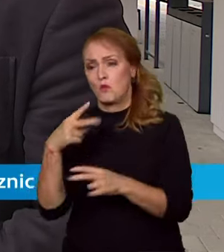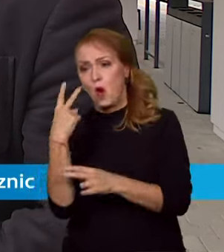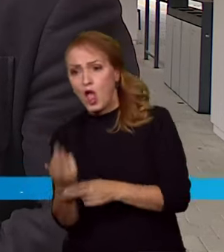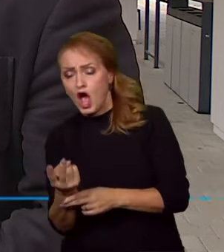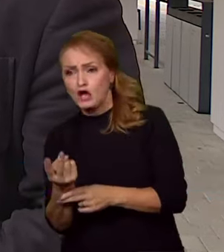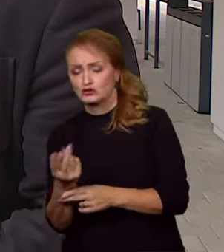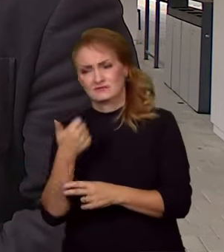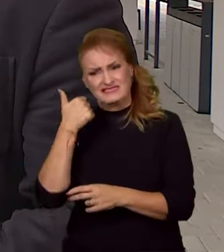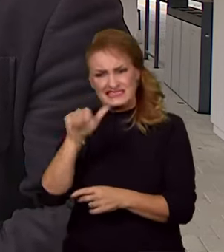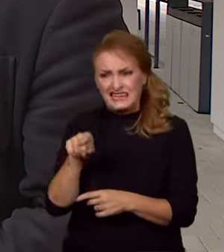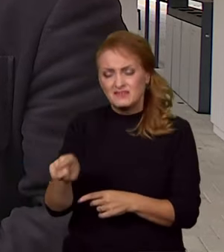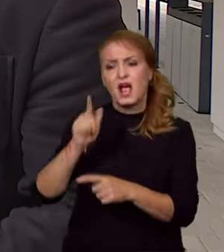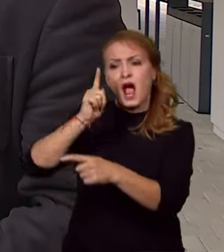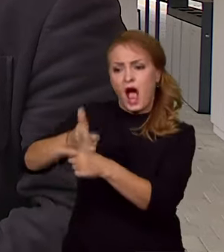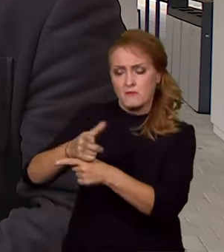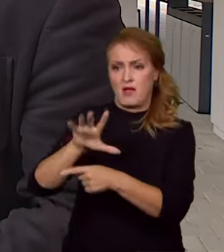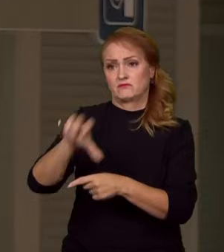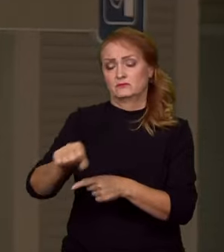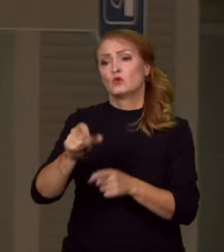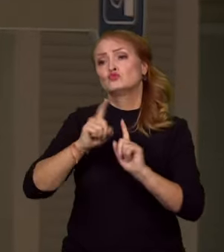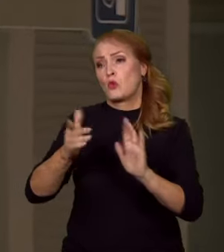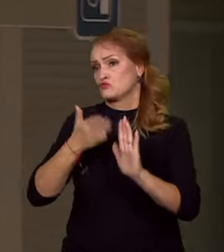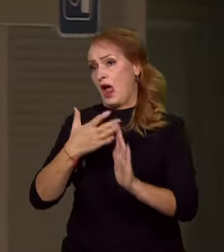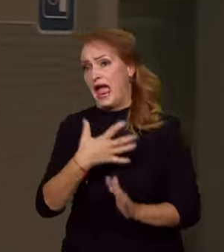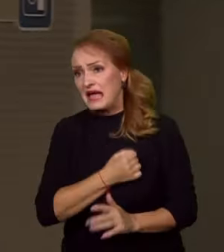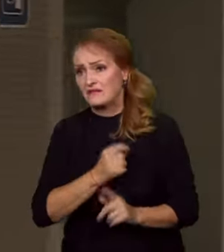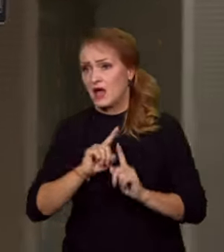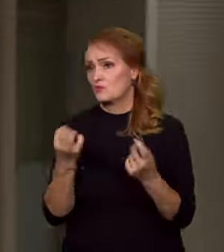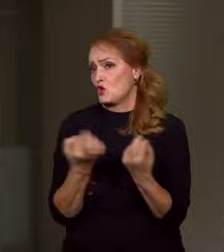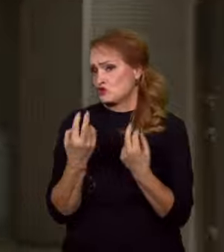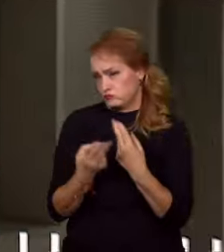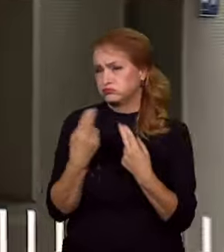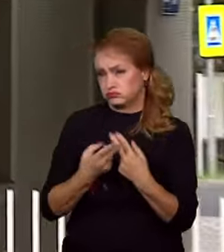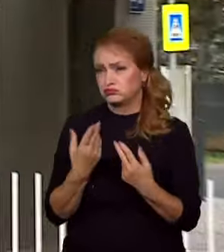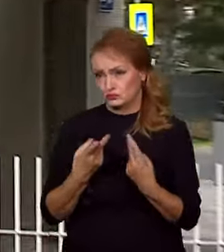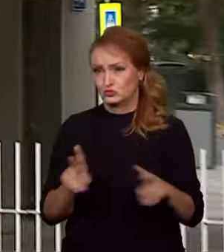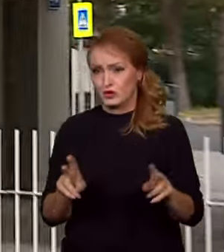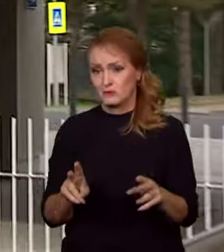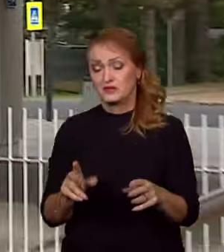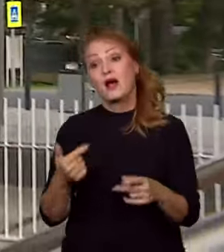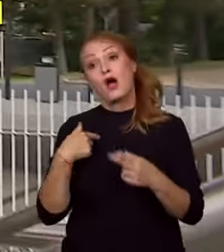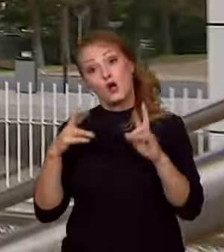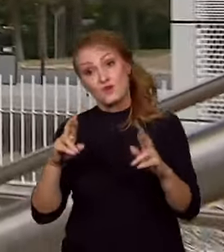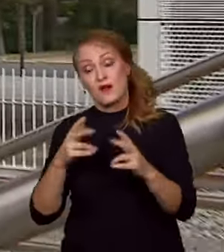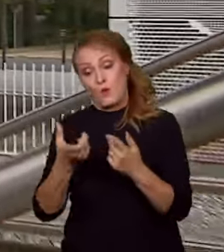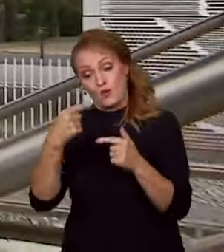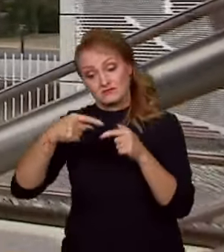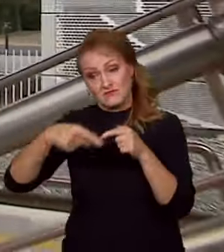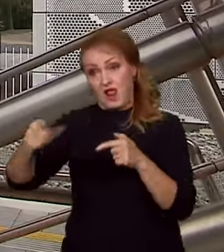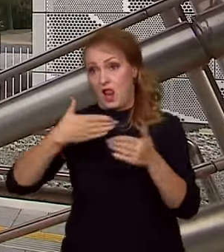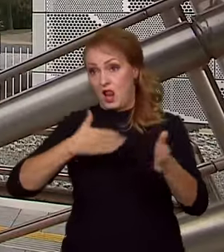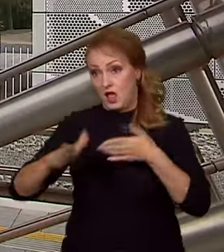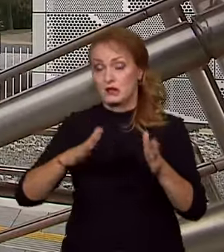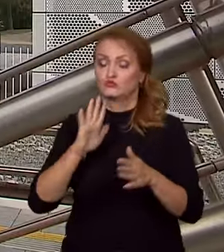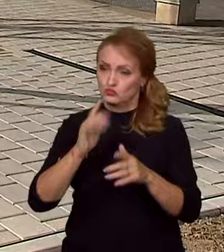na lavičce a evidentně můžeme nějaké zdravotní riziko. Doufáme, že na začátku příštího roku bychom vzpustili